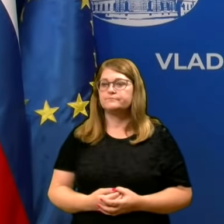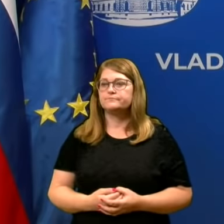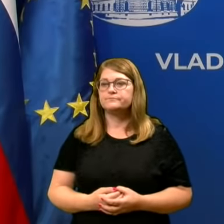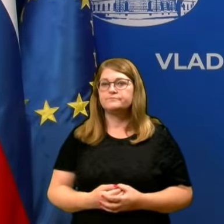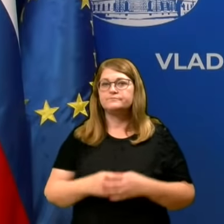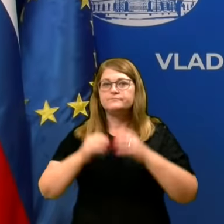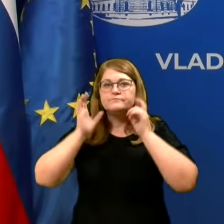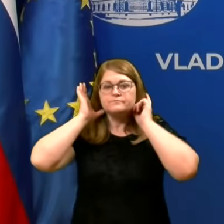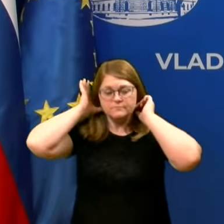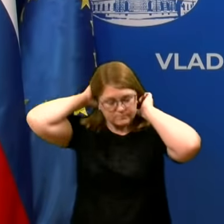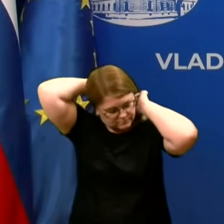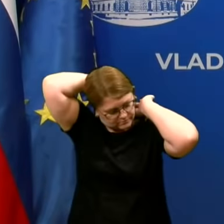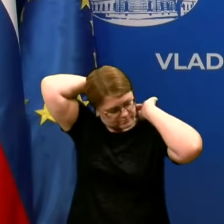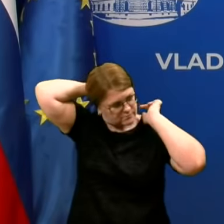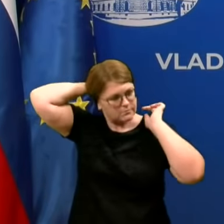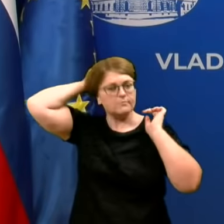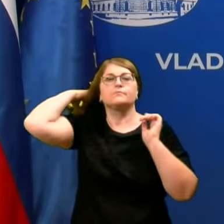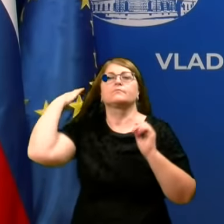odzade, potem pa vi.